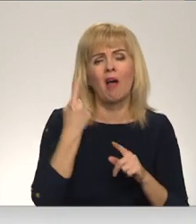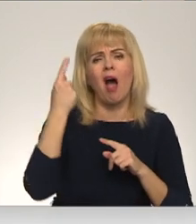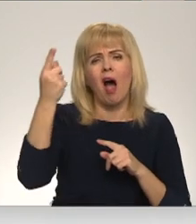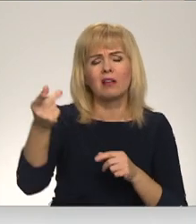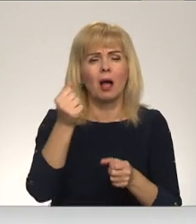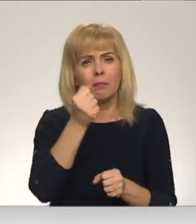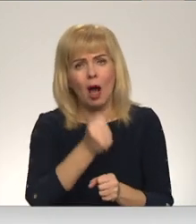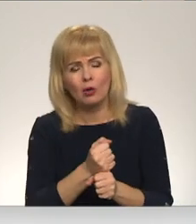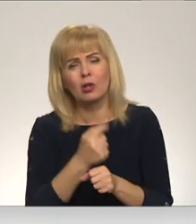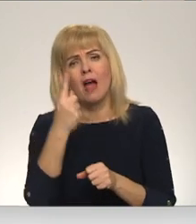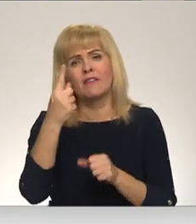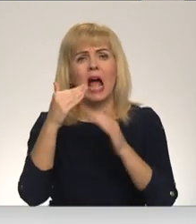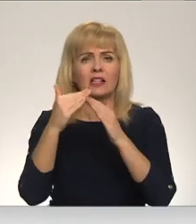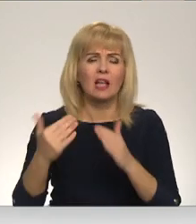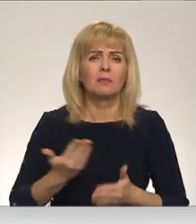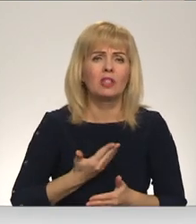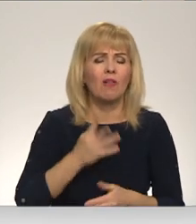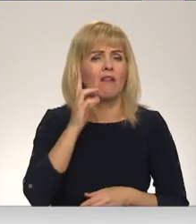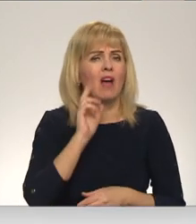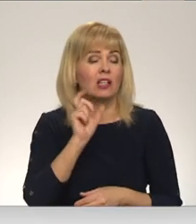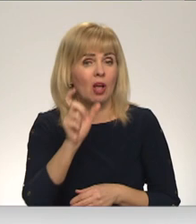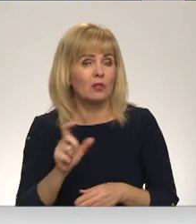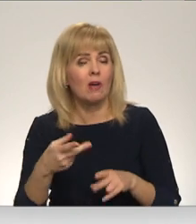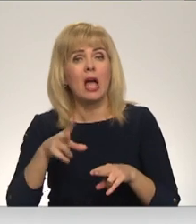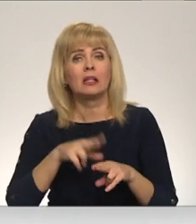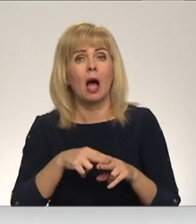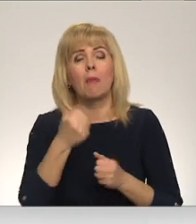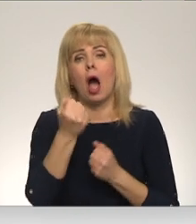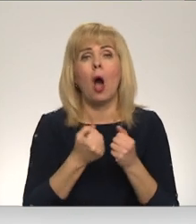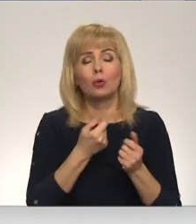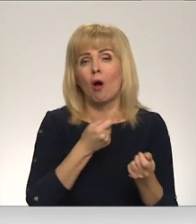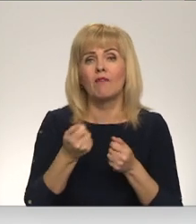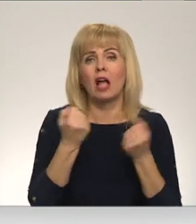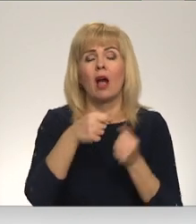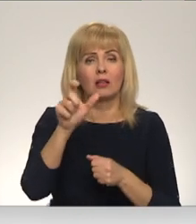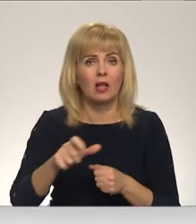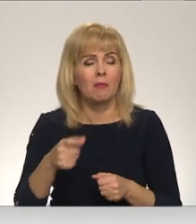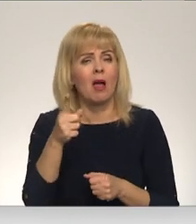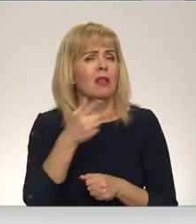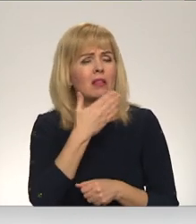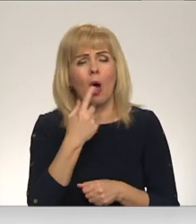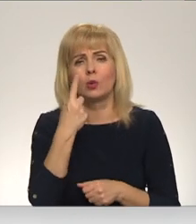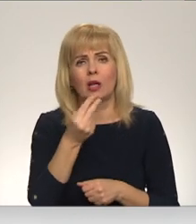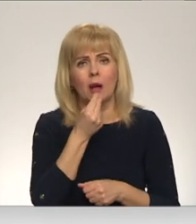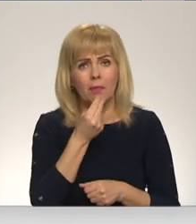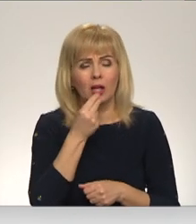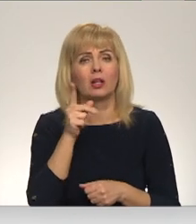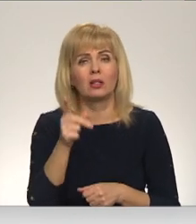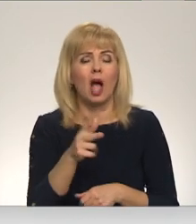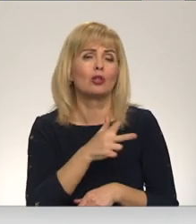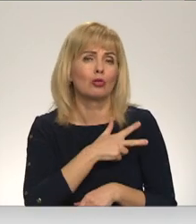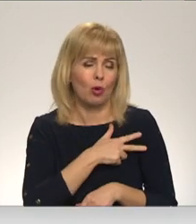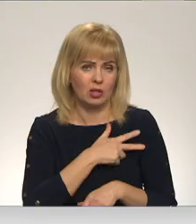pagastiem un viensētās dzīvojošajiem sirmgalviem. Tāpēc autoveikalu darbinieki atzīst, tas nav tikai pārtiks veikals, tā ir sociālā